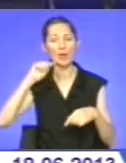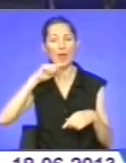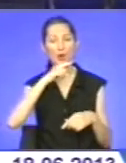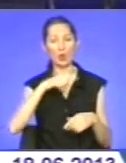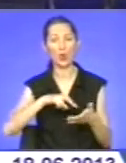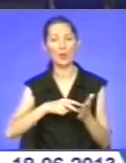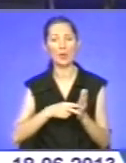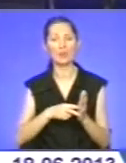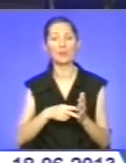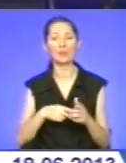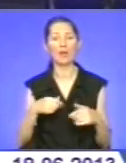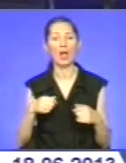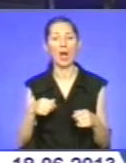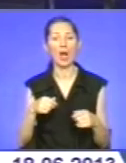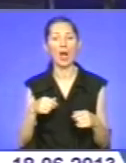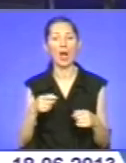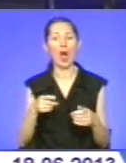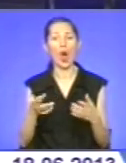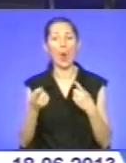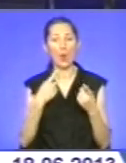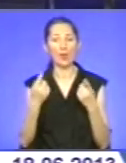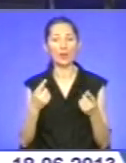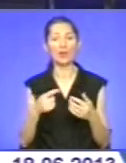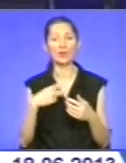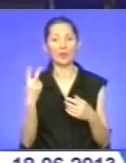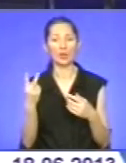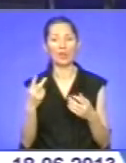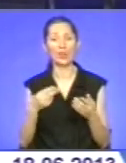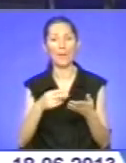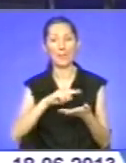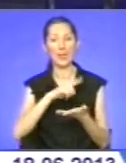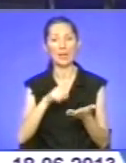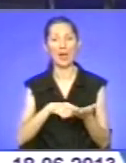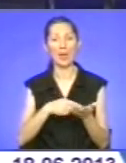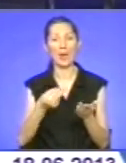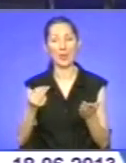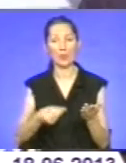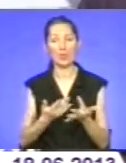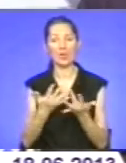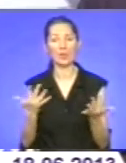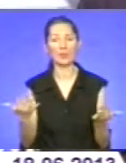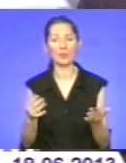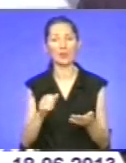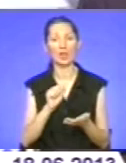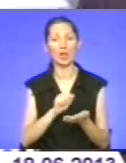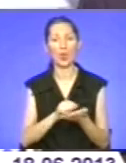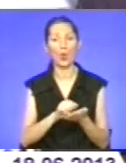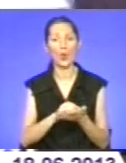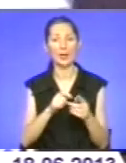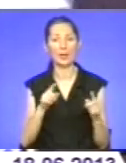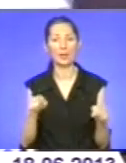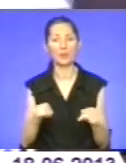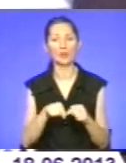питання. За результатами зустрічі підписали низку документів. Звичайно, той